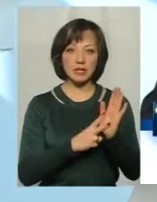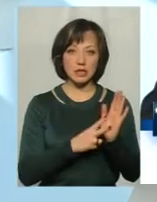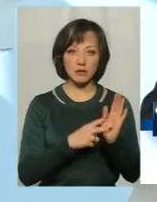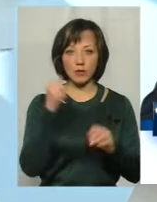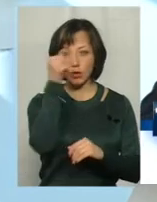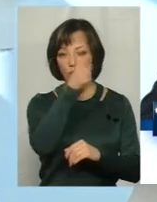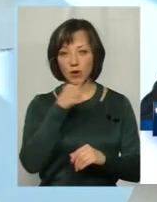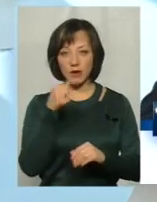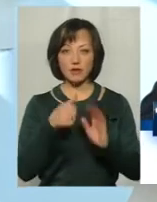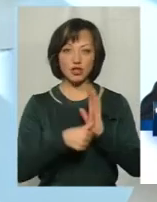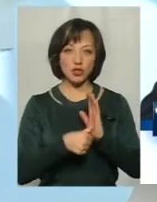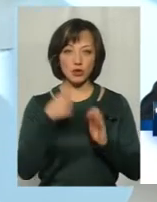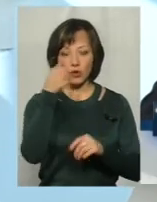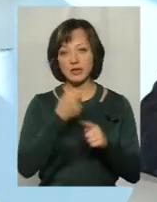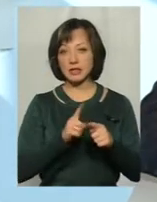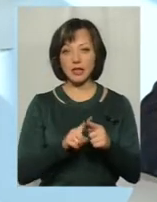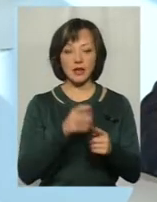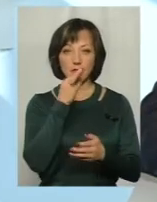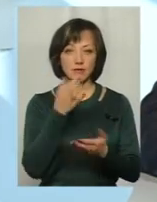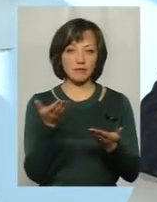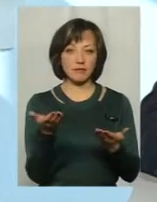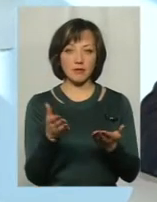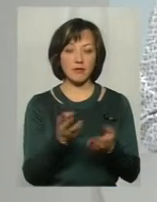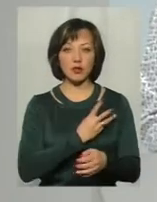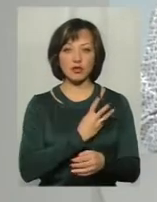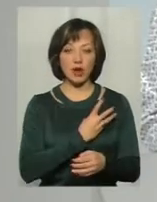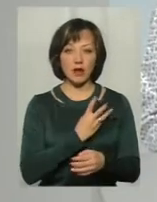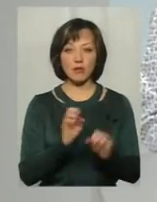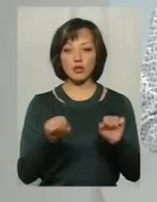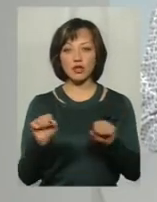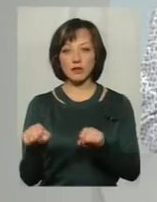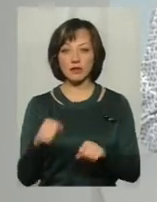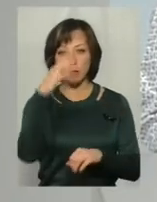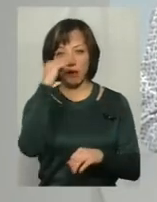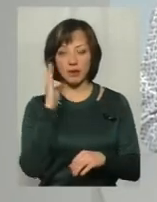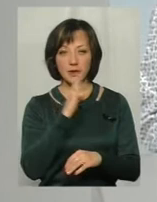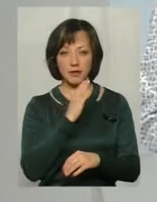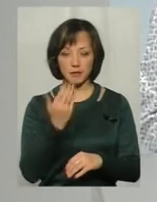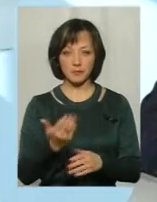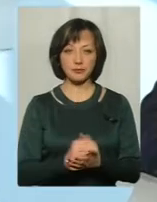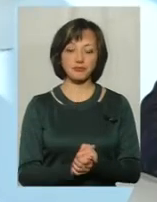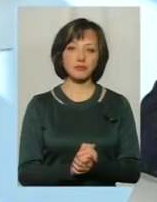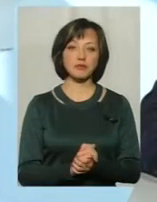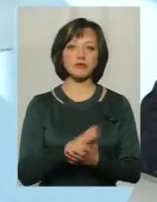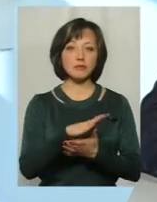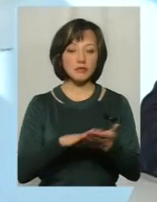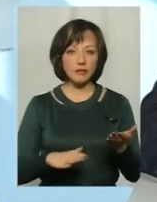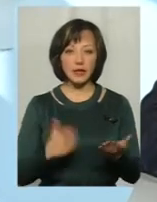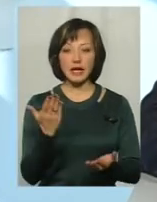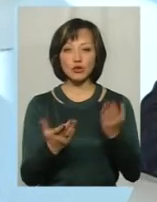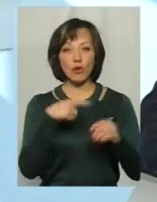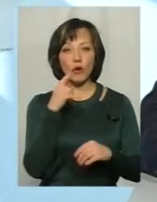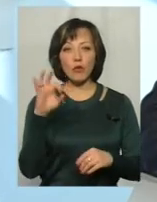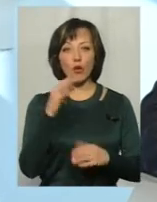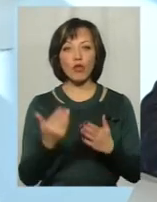років школу, і в шість років. Це вже, відповідно, скажімо, бажання, можливості батьків і реалізація. Далі, якщо говоримо